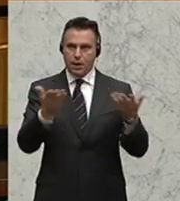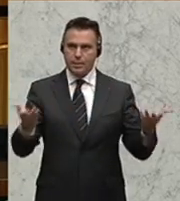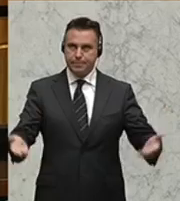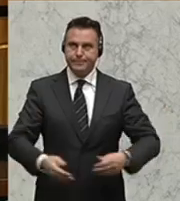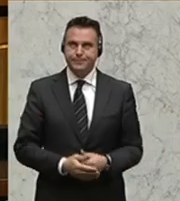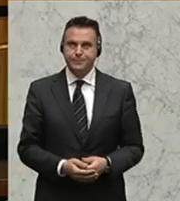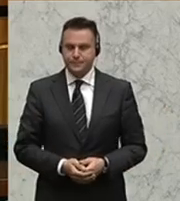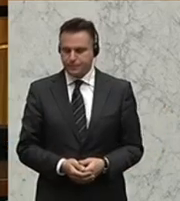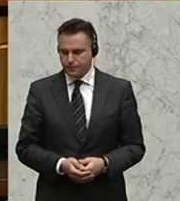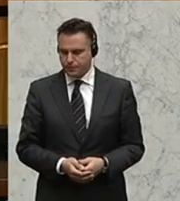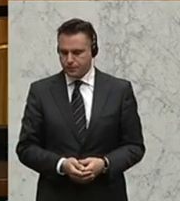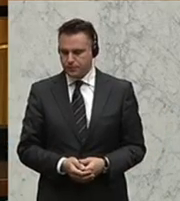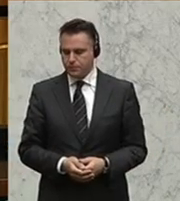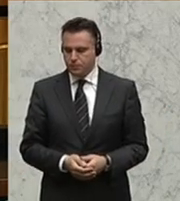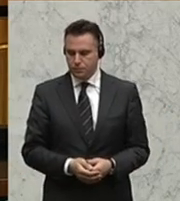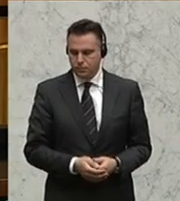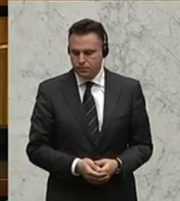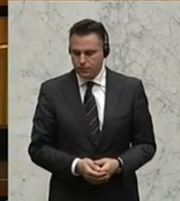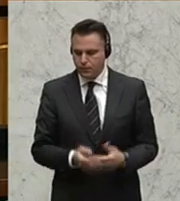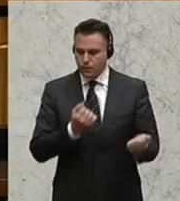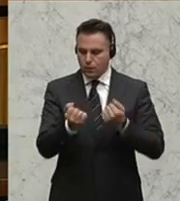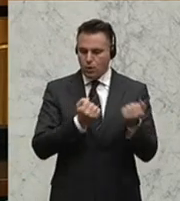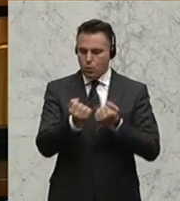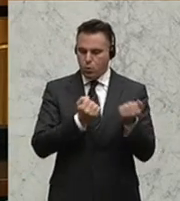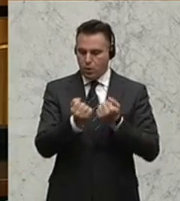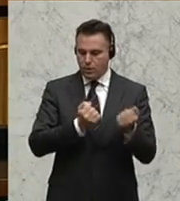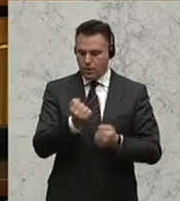bekämpfen und über Erstanlaufstellen für Flüchtlinge in Afrika nachdenken.